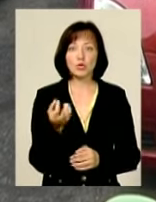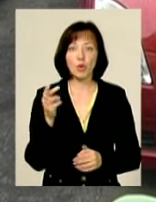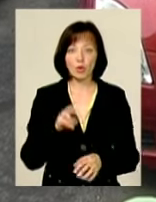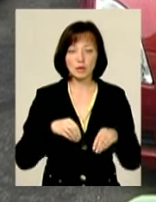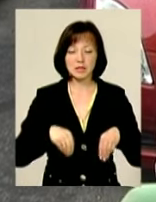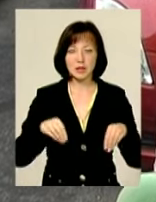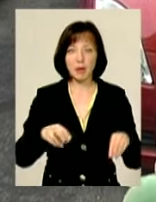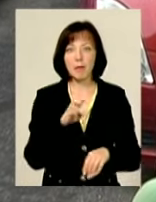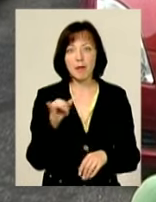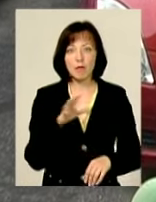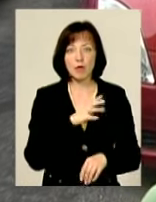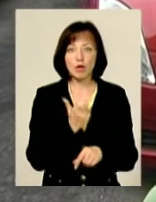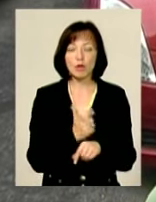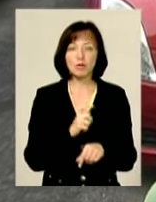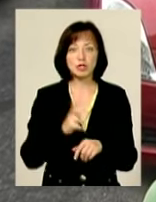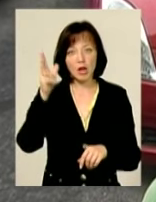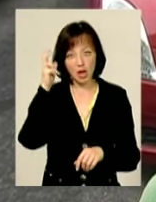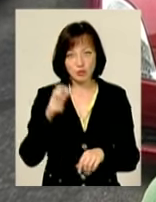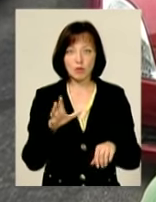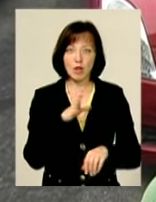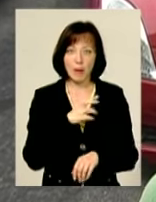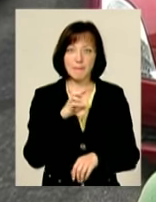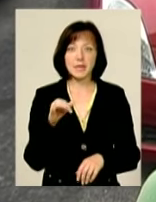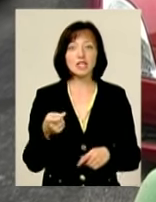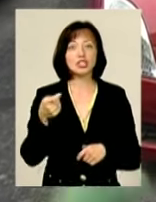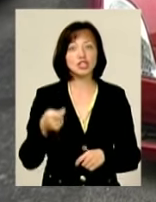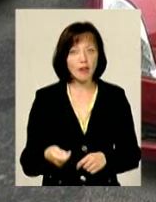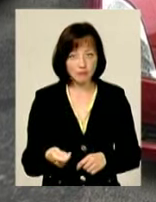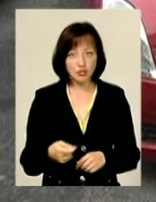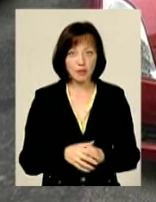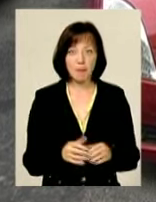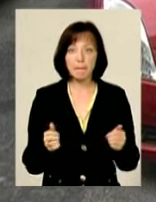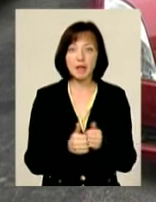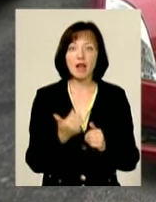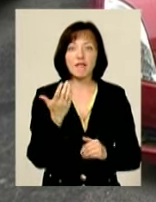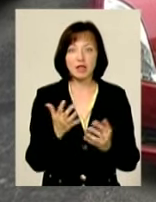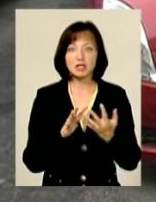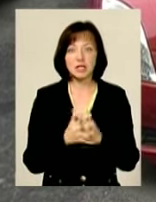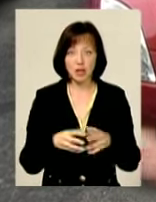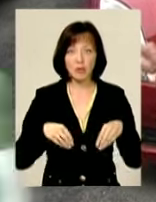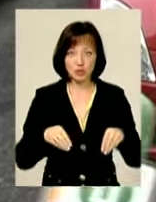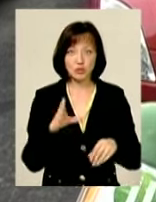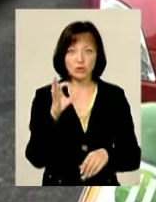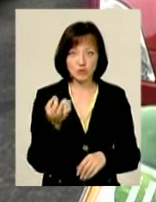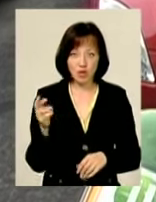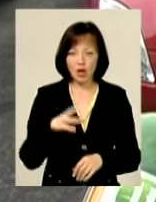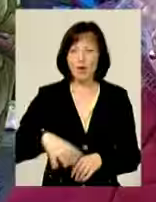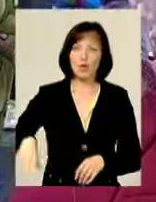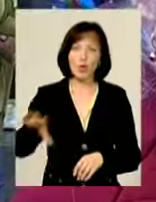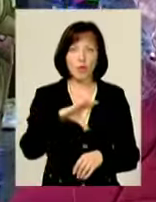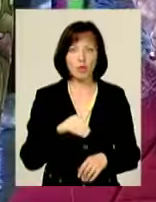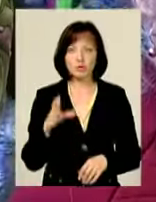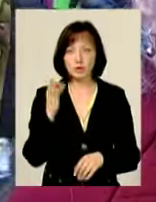якби було більше гречки, то була дорожча, дешевша Біля вашого села посіяли сою? Кругом сою